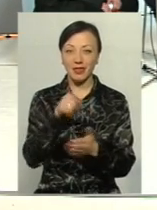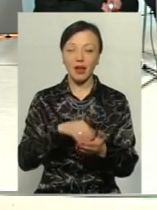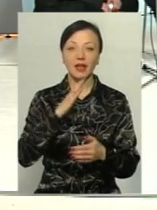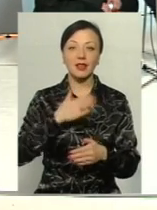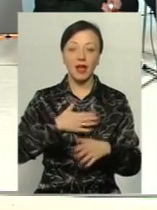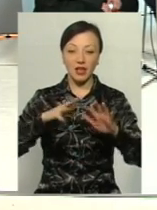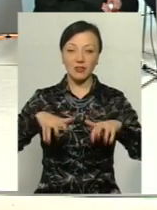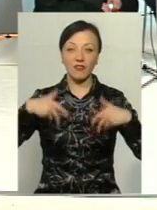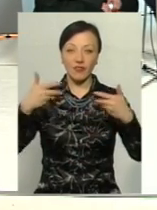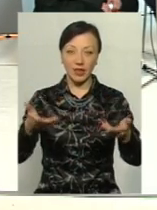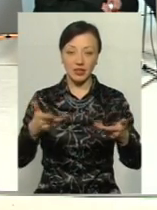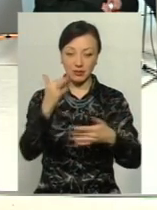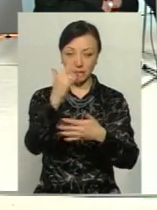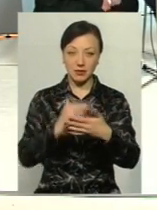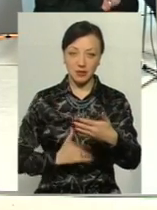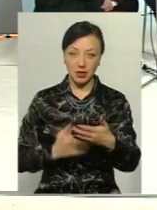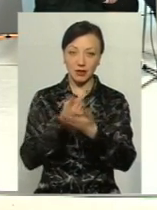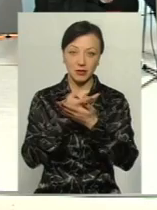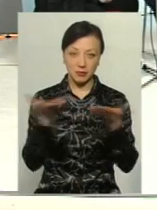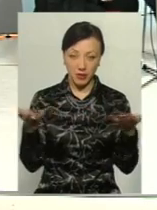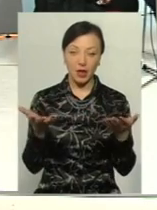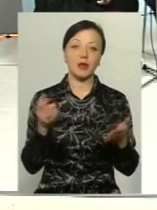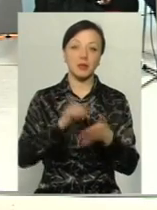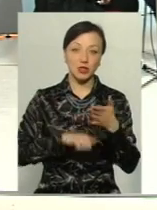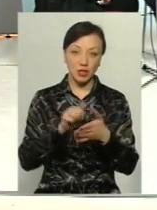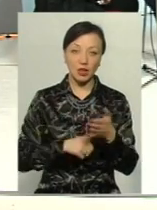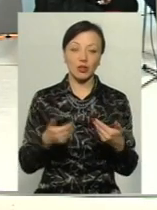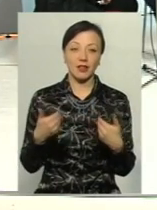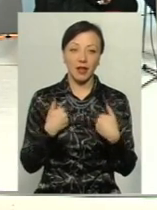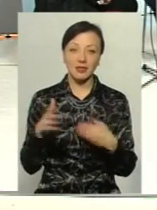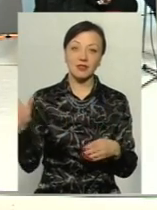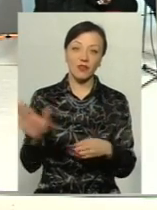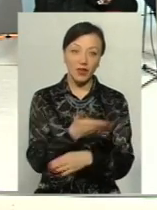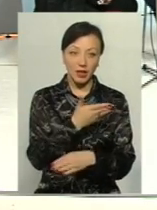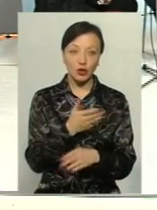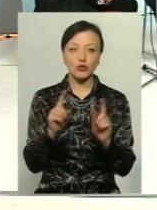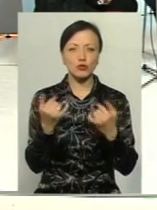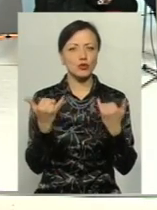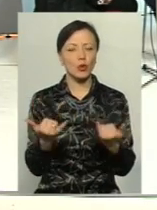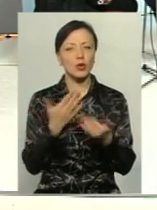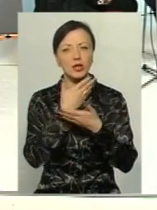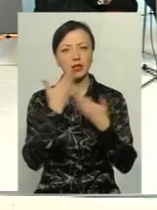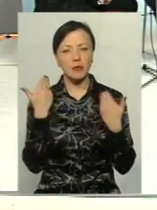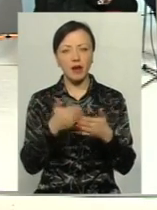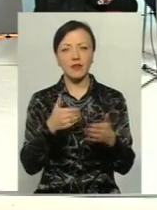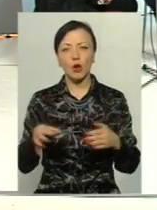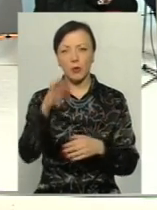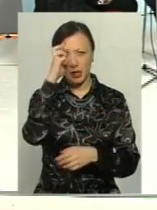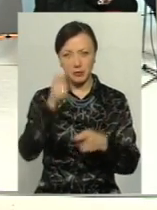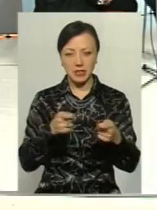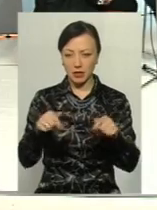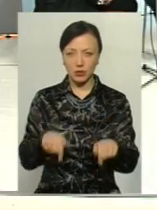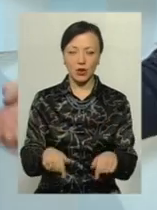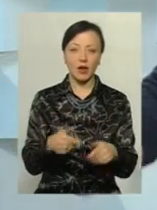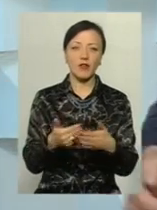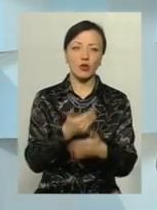винесення їх сьогодні в площину якраз і привело до того, що нас звідом викинули. Чому сьогодні немає від обласної адміністрації нікого?